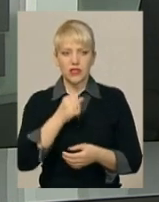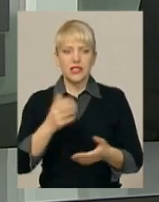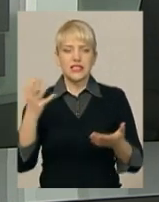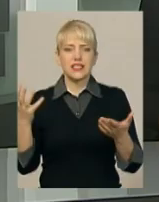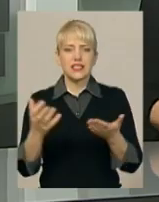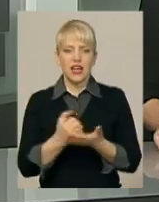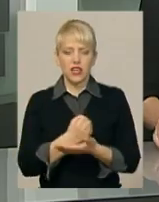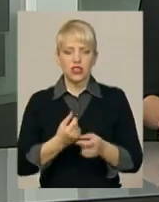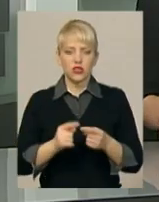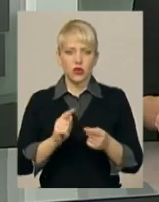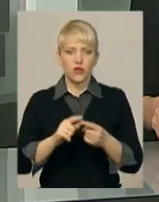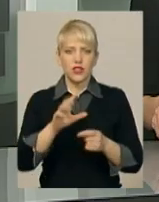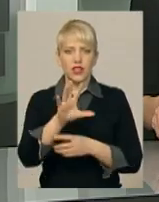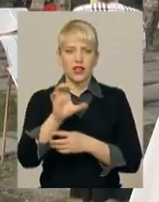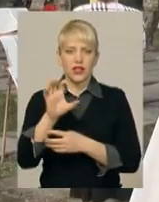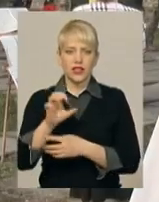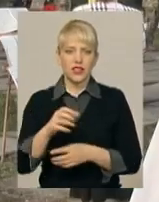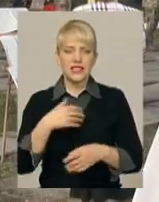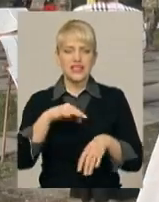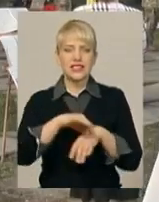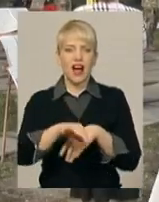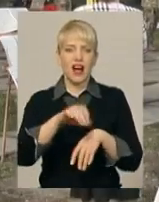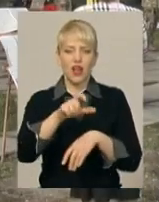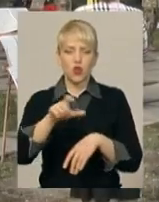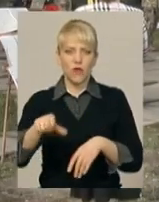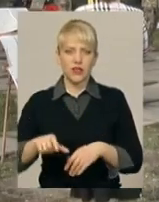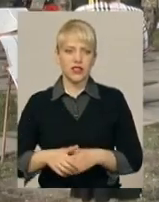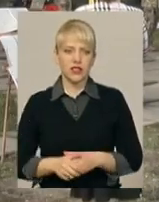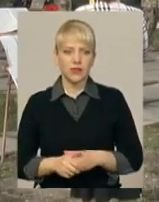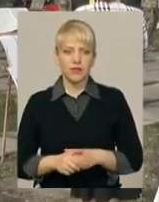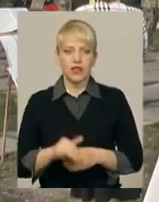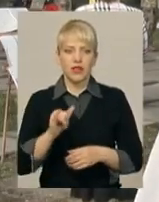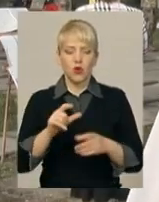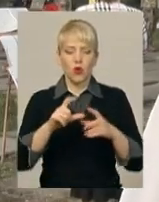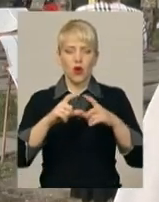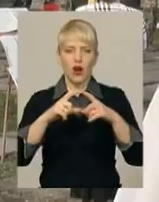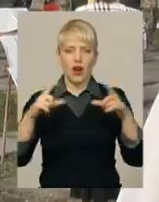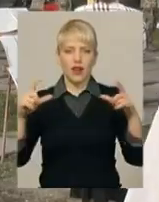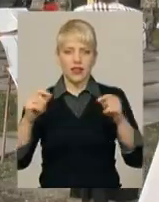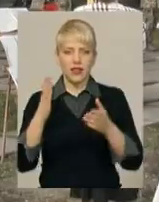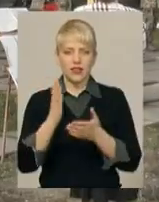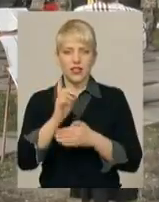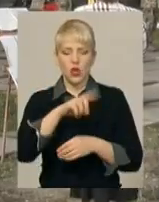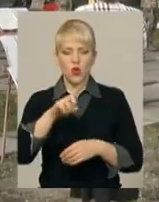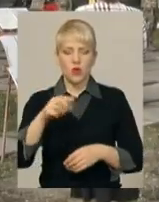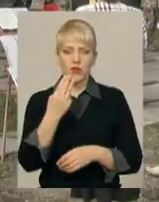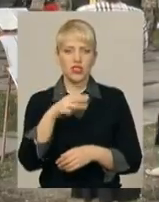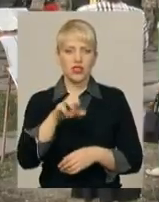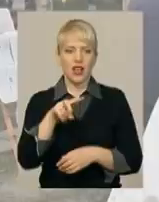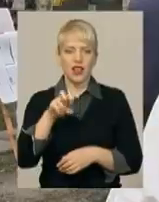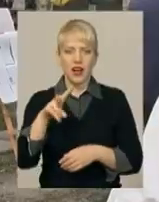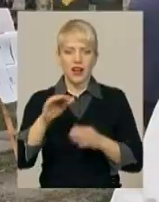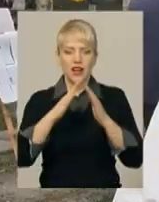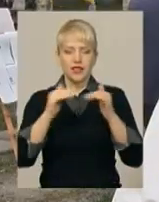«Шталагу» військовополонених. У картках є номер «Шталага» лагеря до військовополонених або